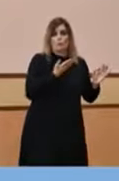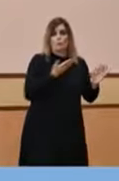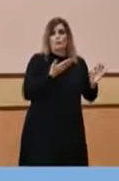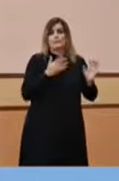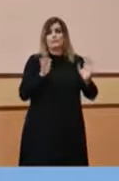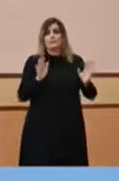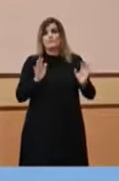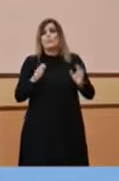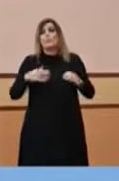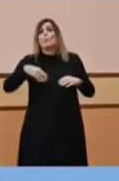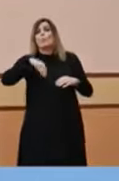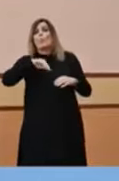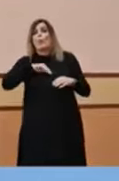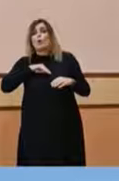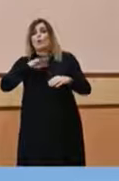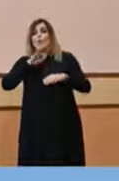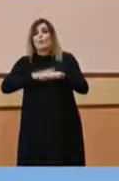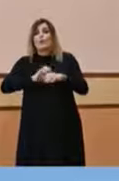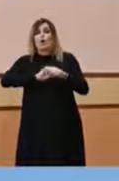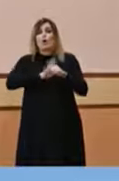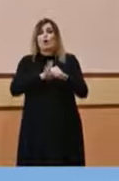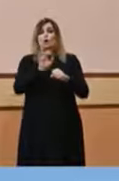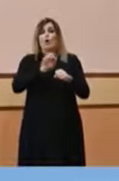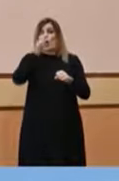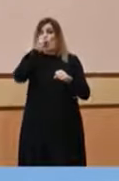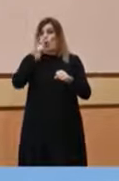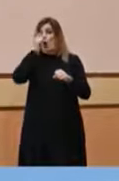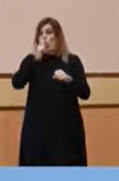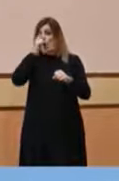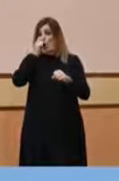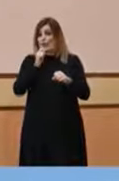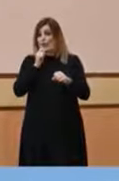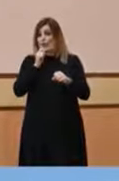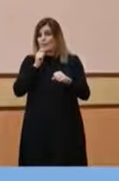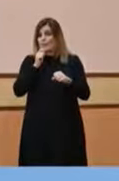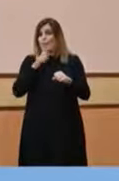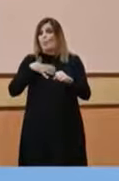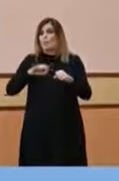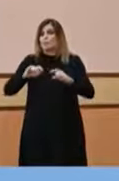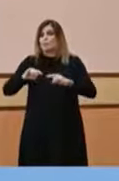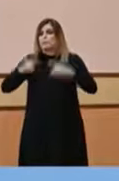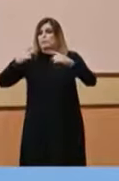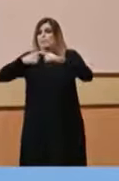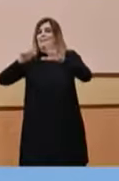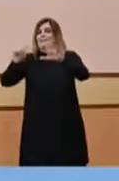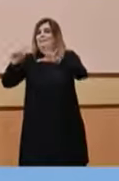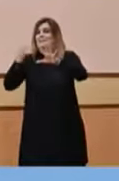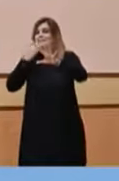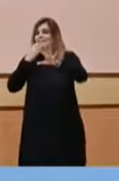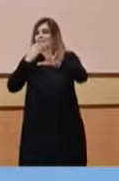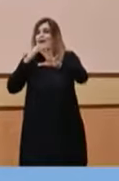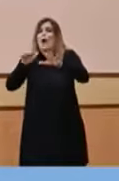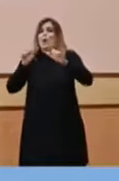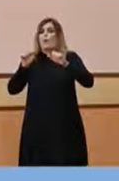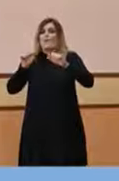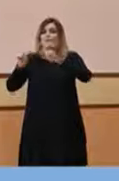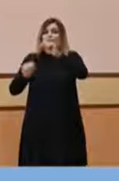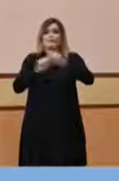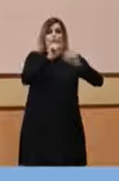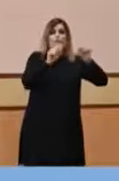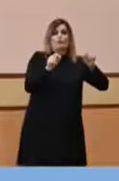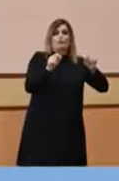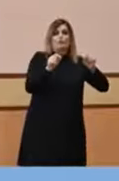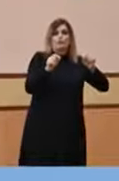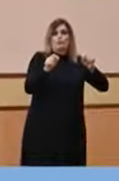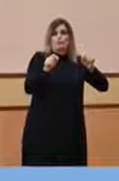per grip és sis vegades maior que si no hi ha cap dels dos virus, malgrat que hi hagi aquest efecte que